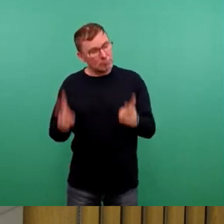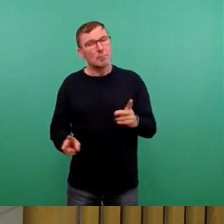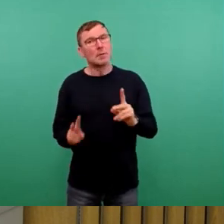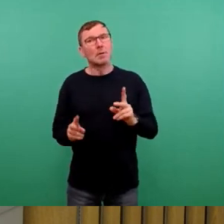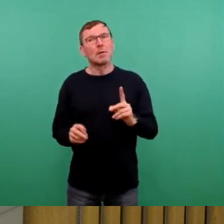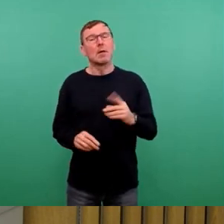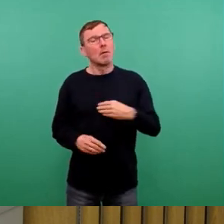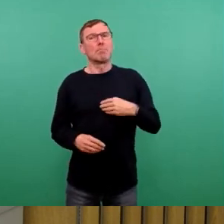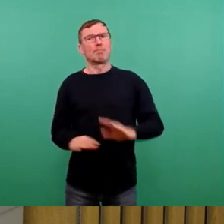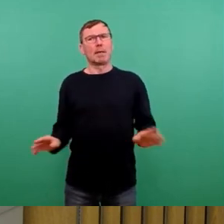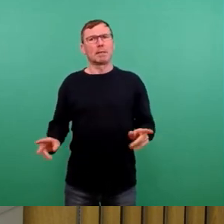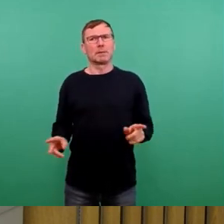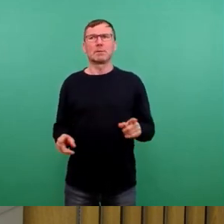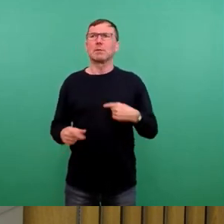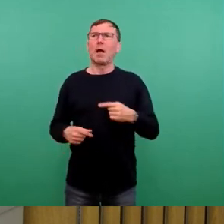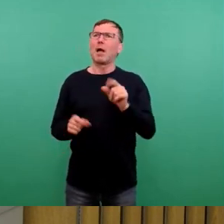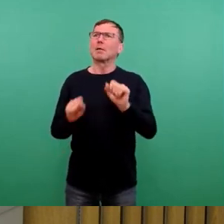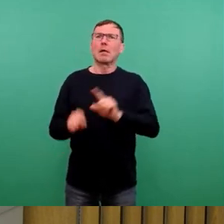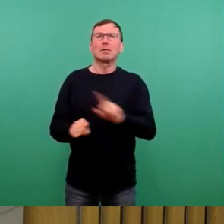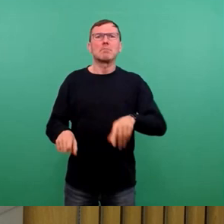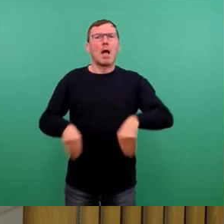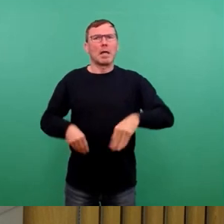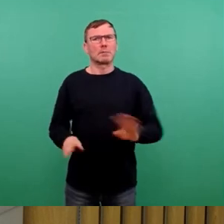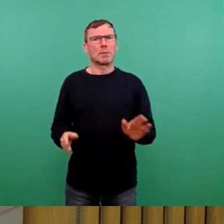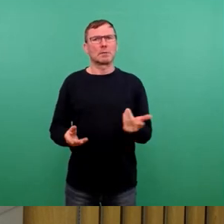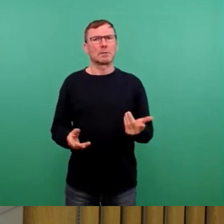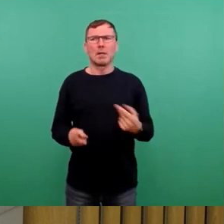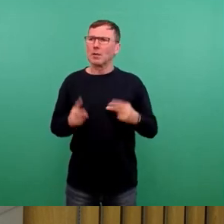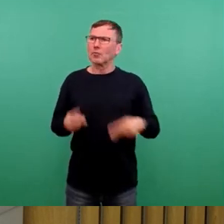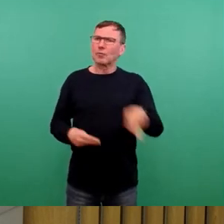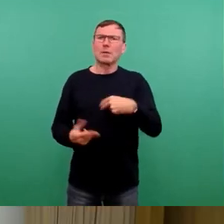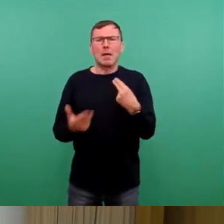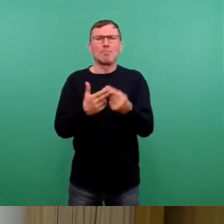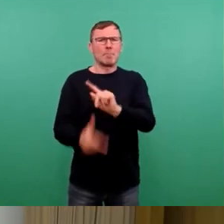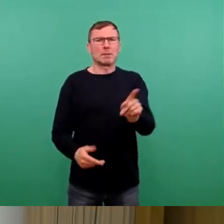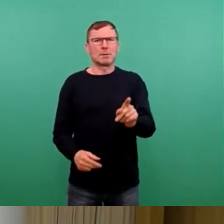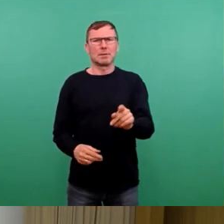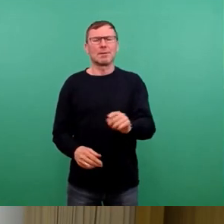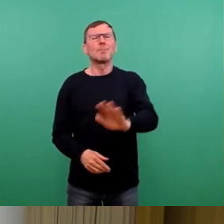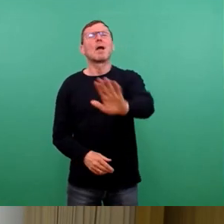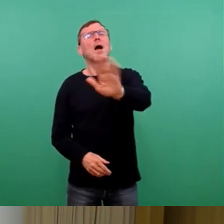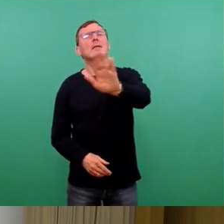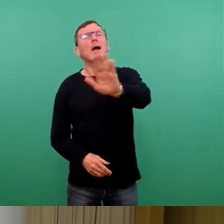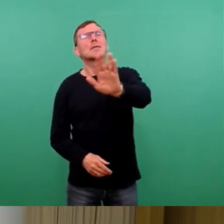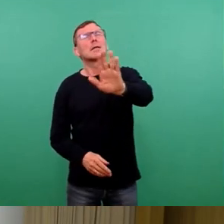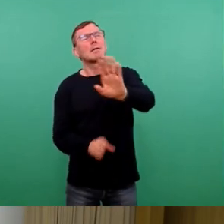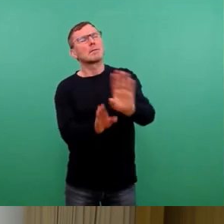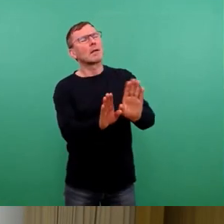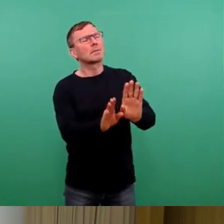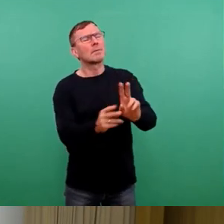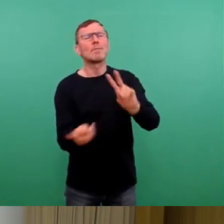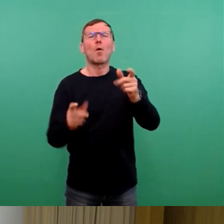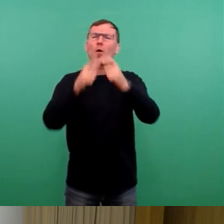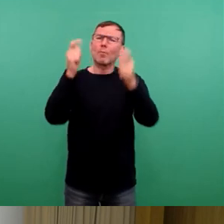nicht mehr tolerabel, was da hier gemacht wird. Das steht unserer Stadt nicht zu... Nein, es geht hier wirklich nie um das Thema der Umrüstung,